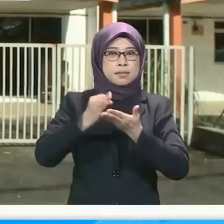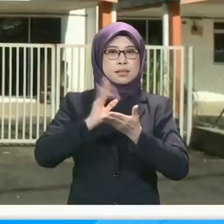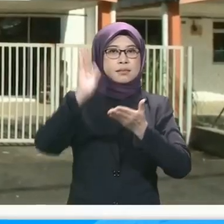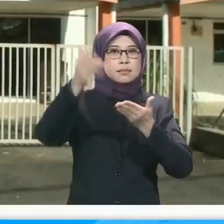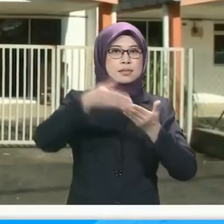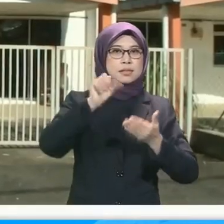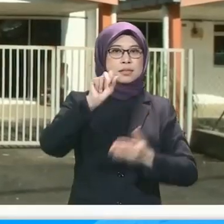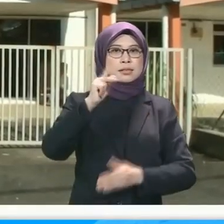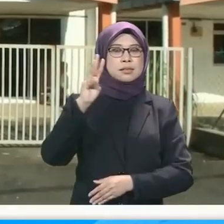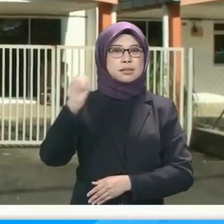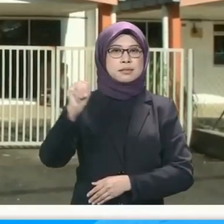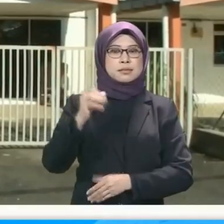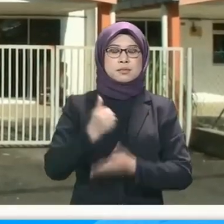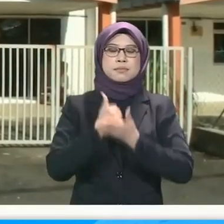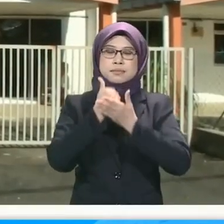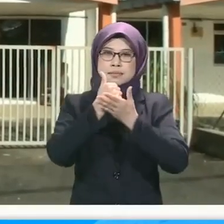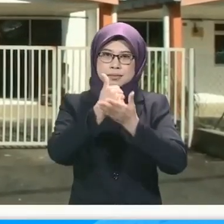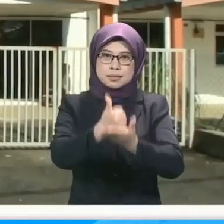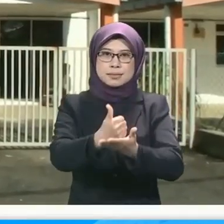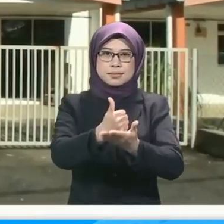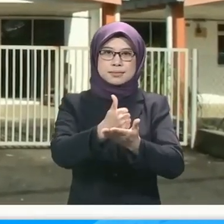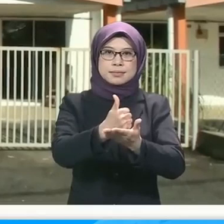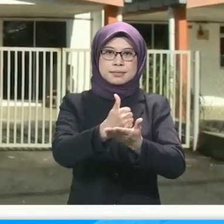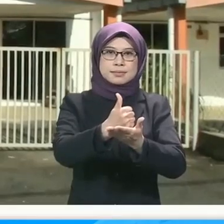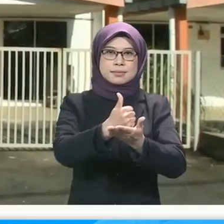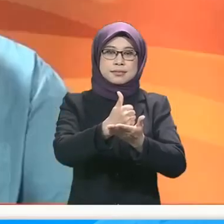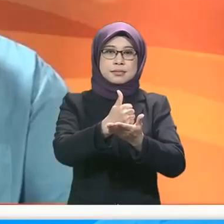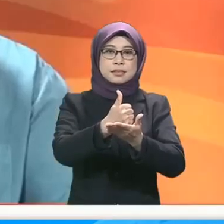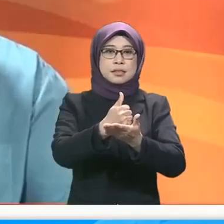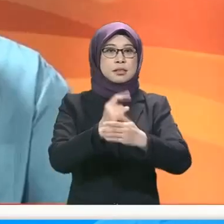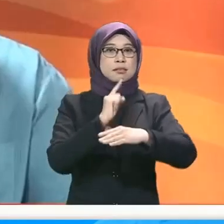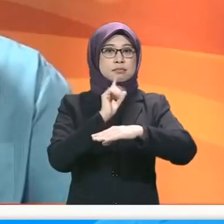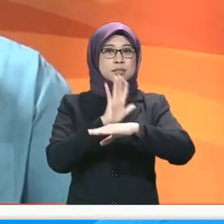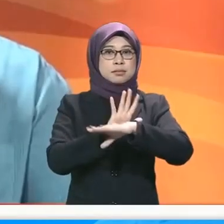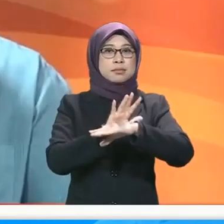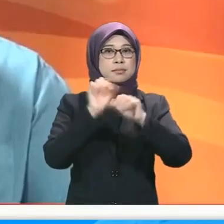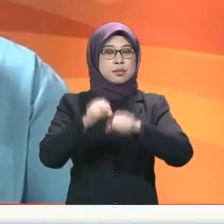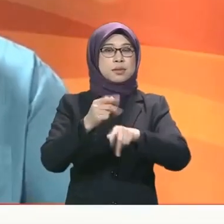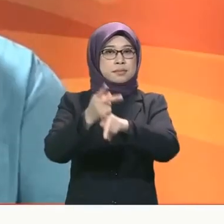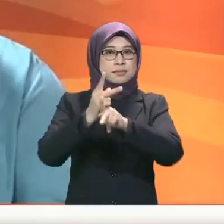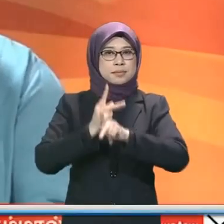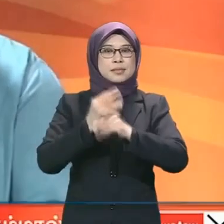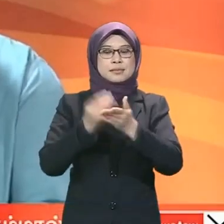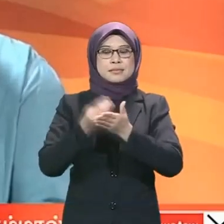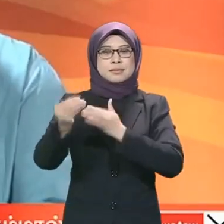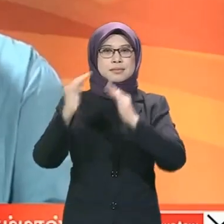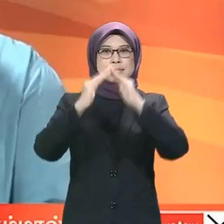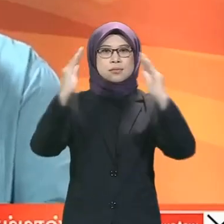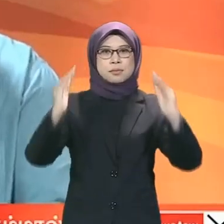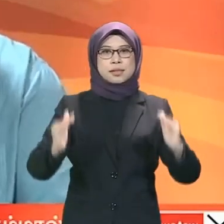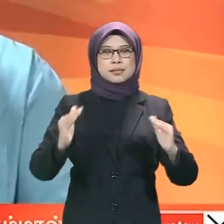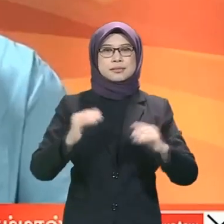perkenalkan scheme untuk bantu dia supaya kita menjamin dia boleh pinjam dan beli rumah tersebut.